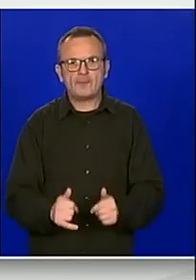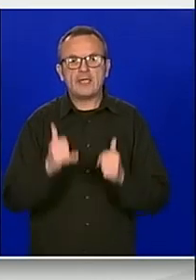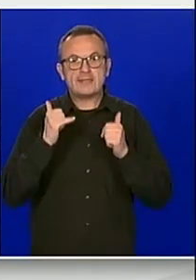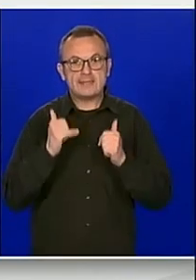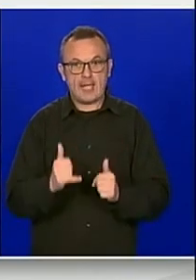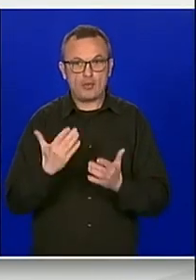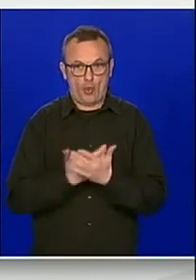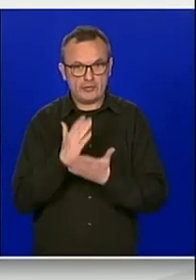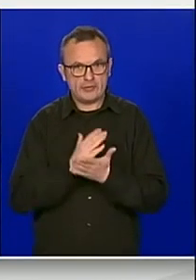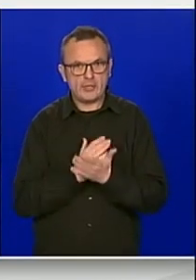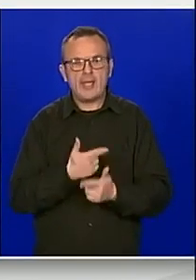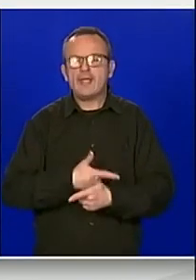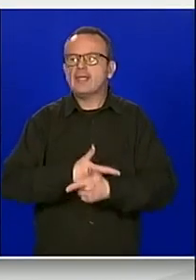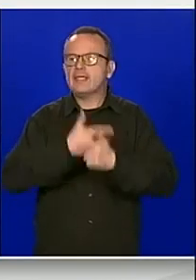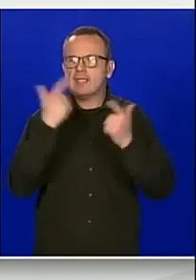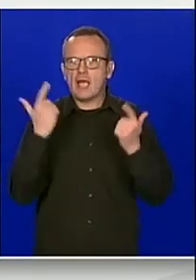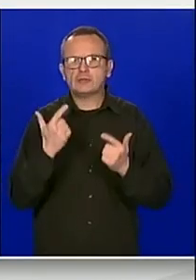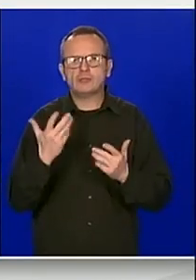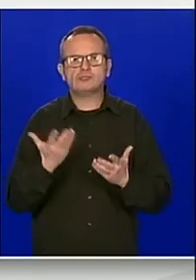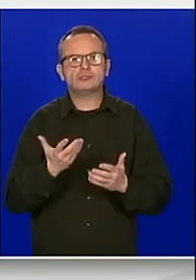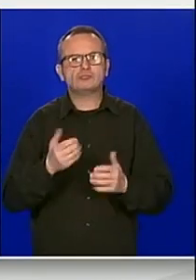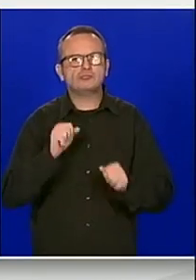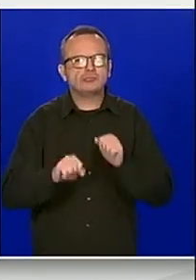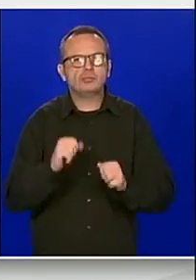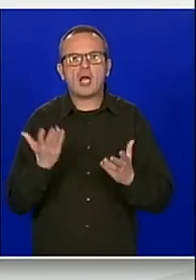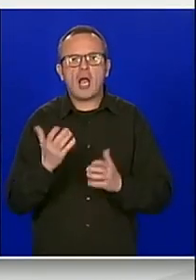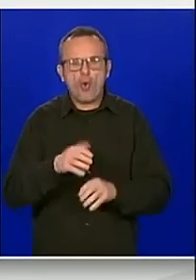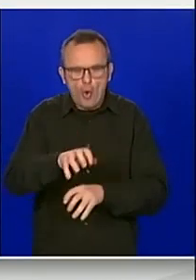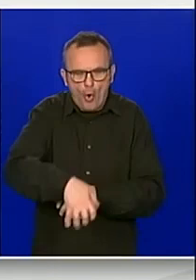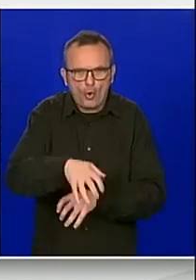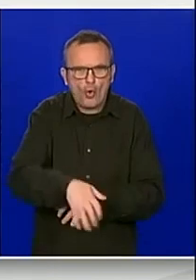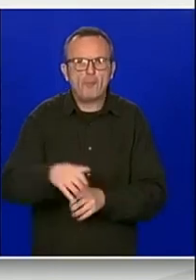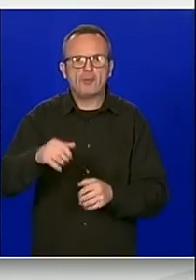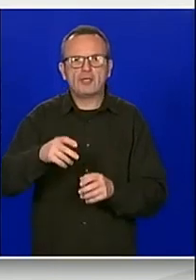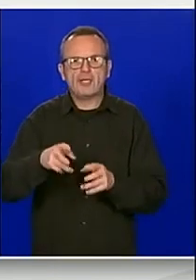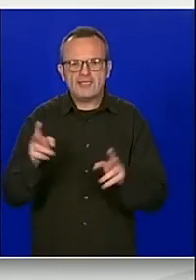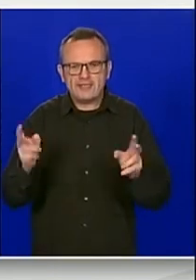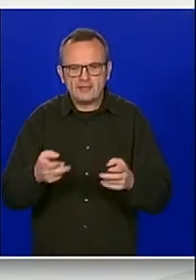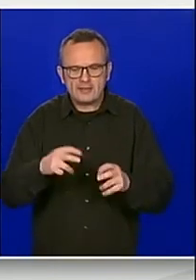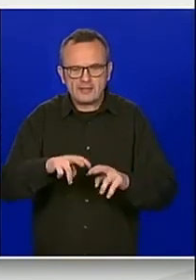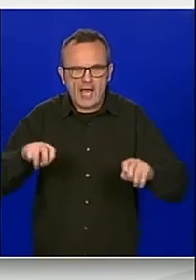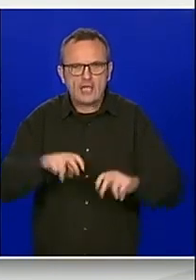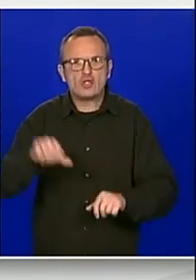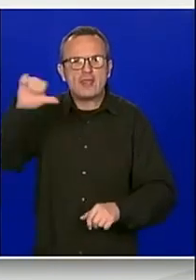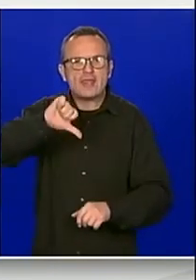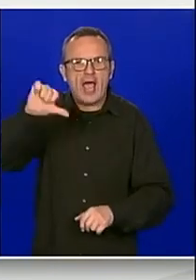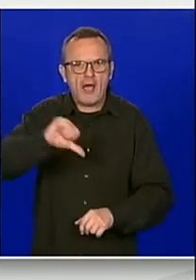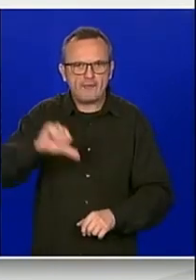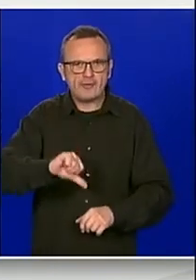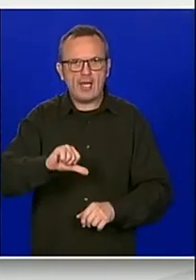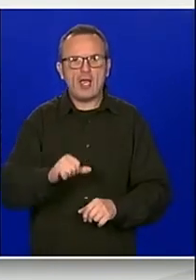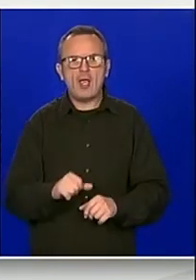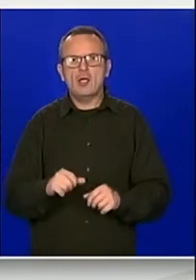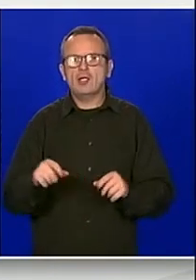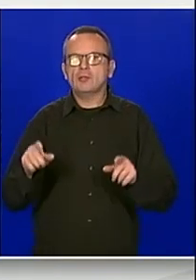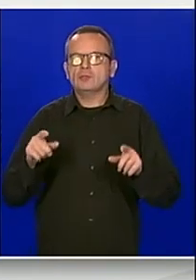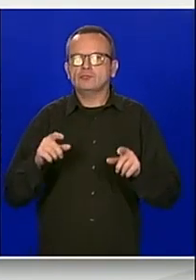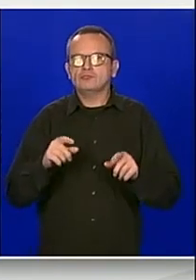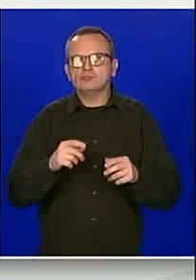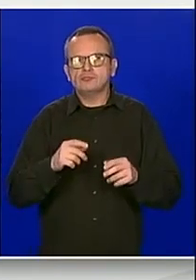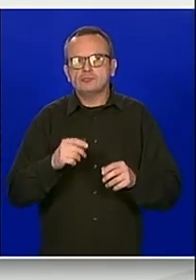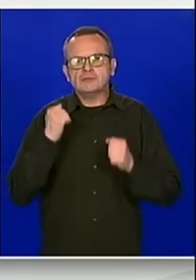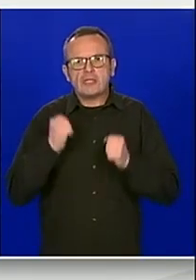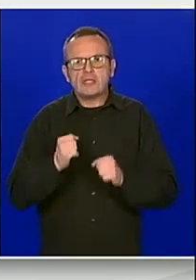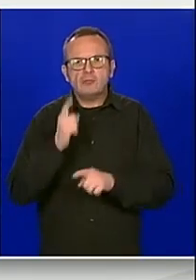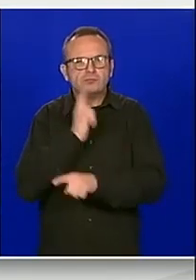definiraju postupci vezane uz izvođenje svih naftno-rudarskih aktivnosti, ta regulira mogućnost preklapanja više investitora na istom prostoru